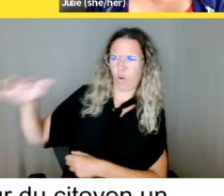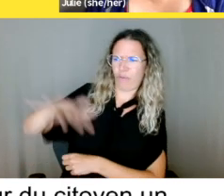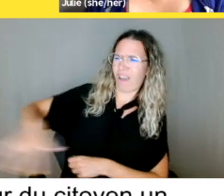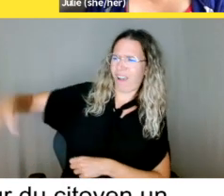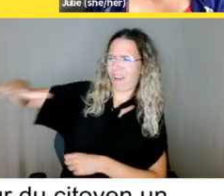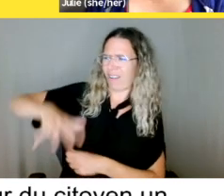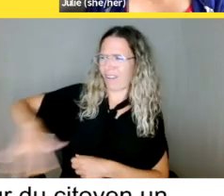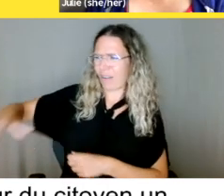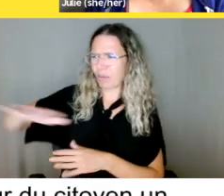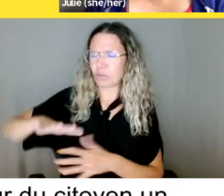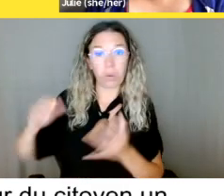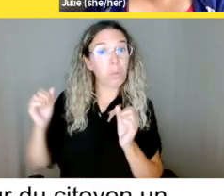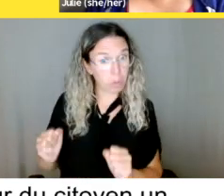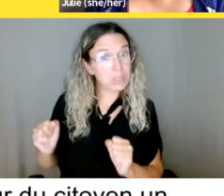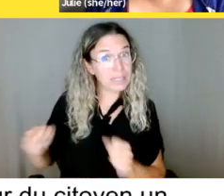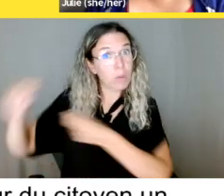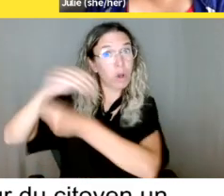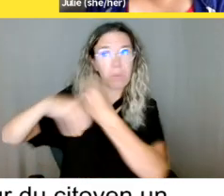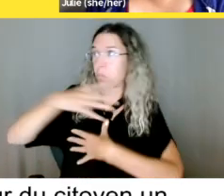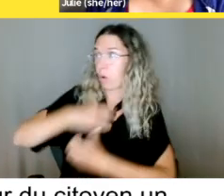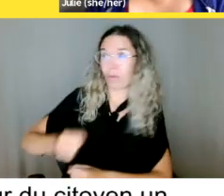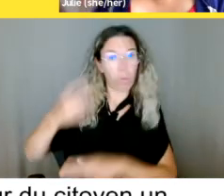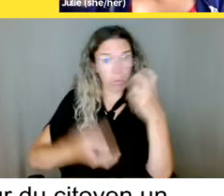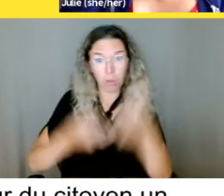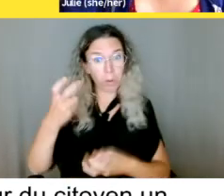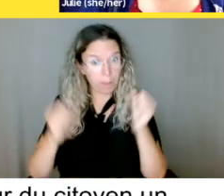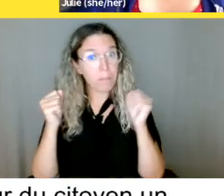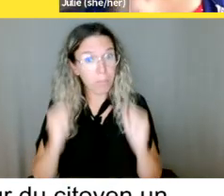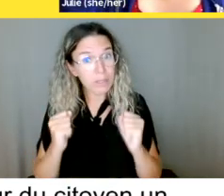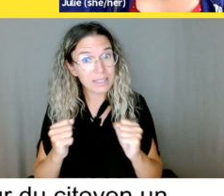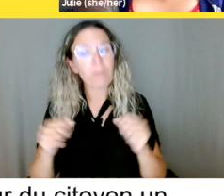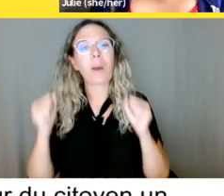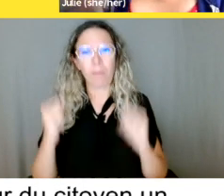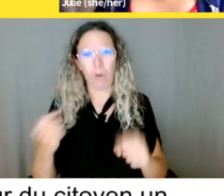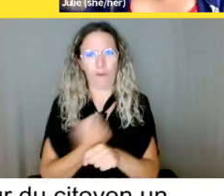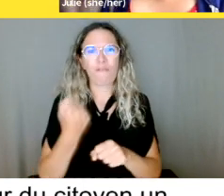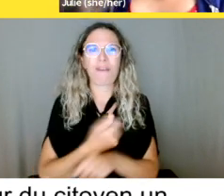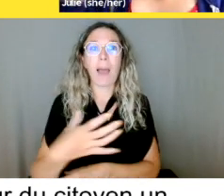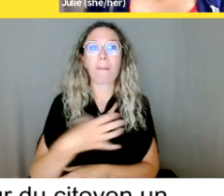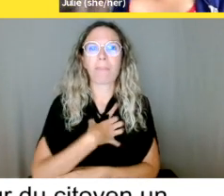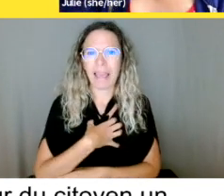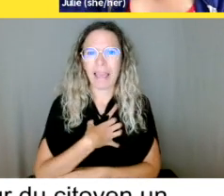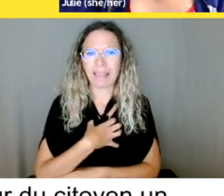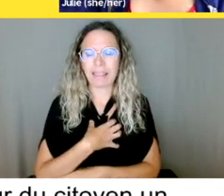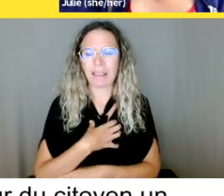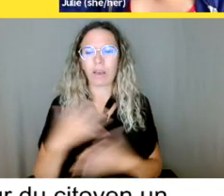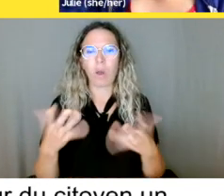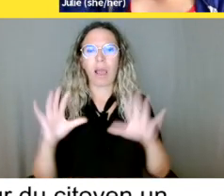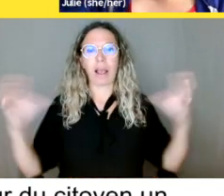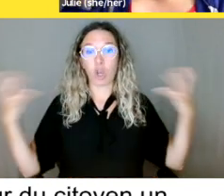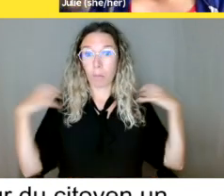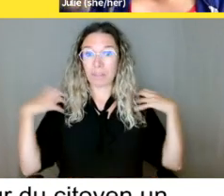plainte auprès de la Commission des droits de la personne et